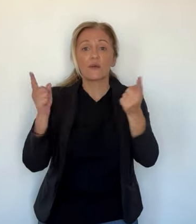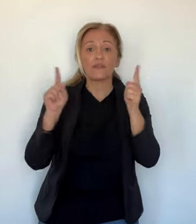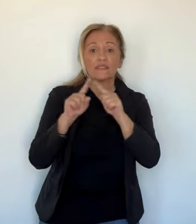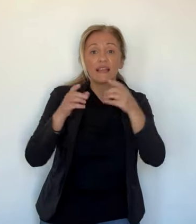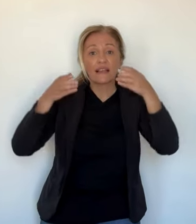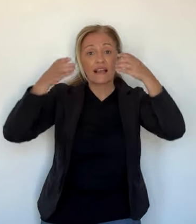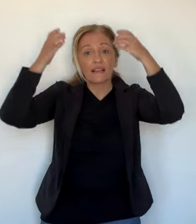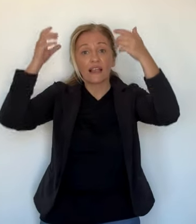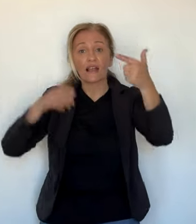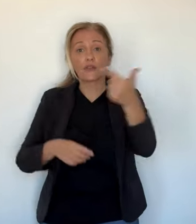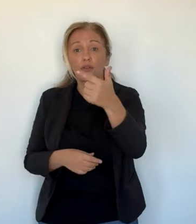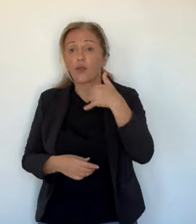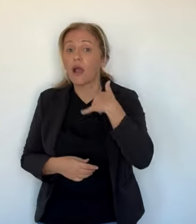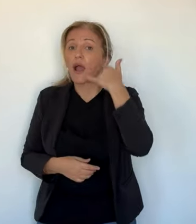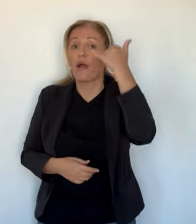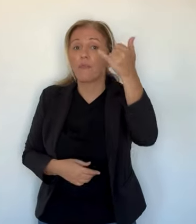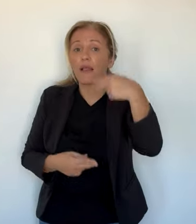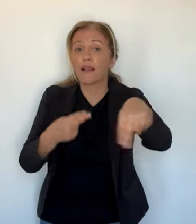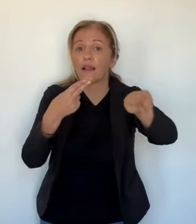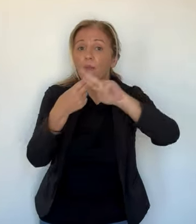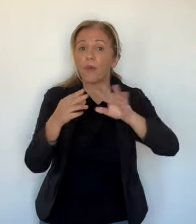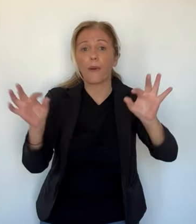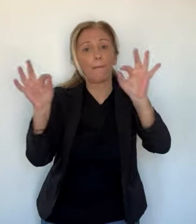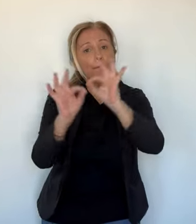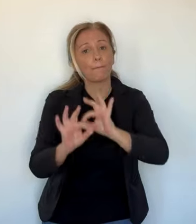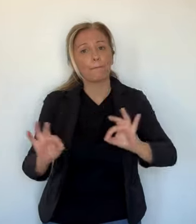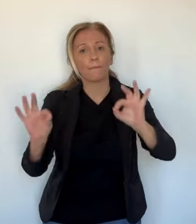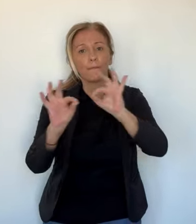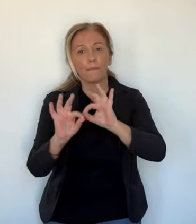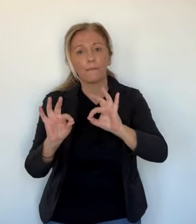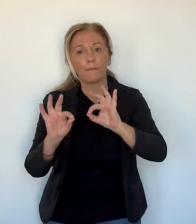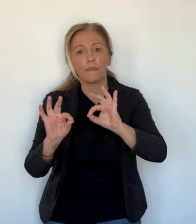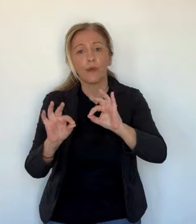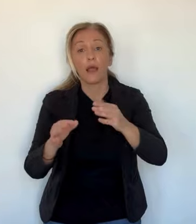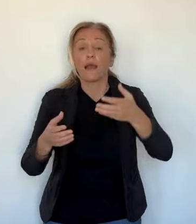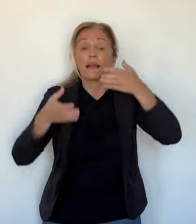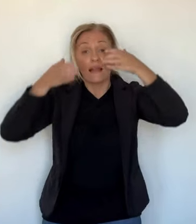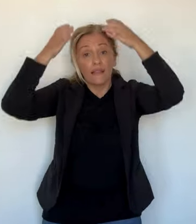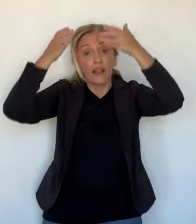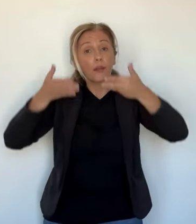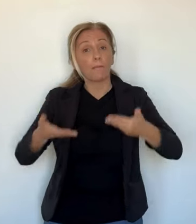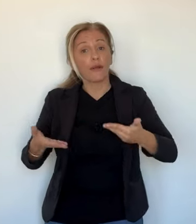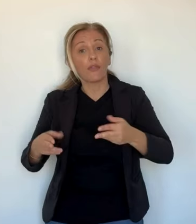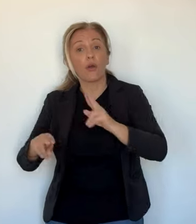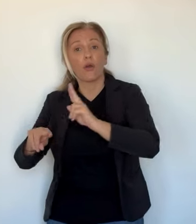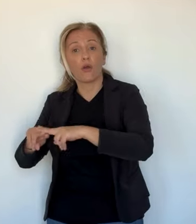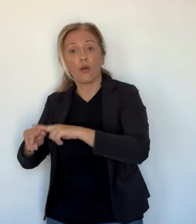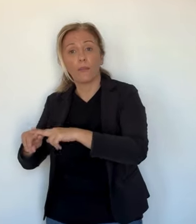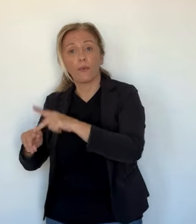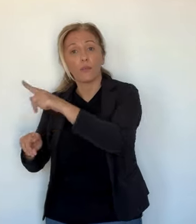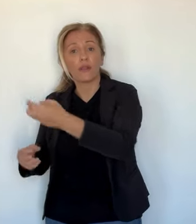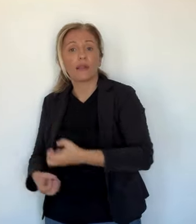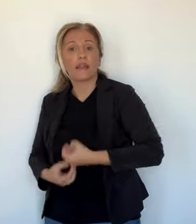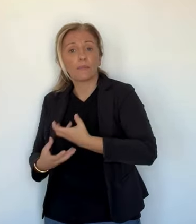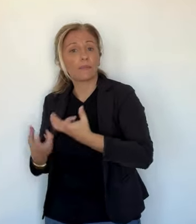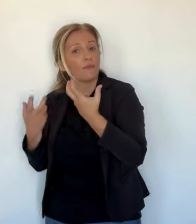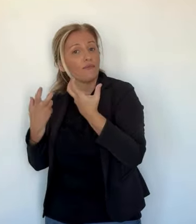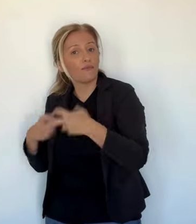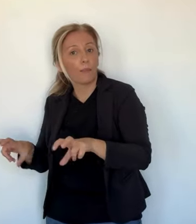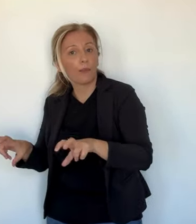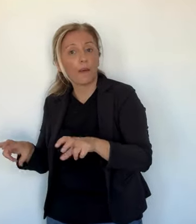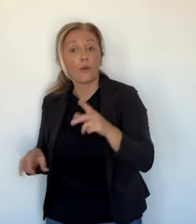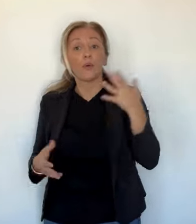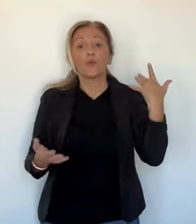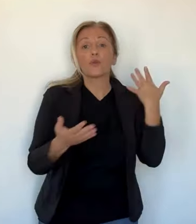pour l'heure silencieuse, tout comme le cardinal Boustillo que nous avons joint. Actuellement à Rome, il ne souhaite faire aucun commentaire.